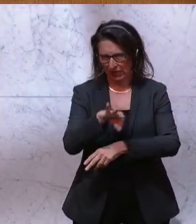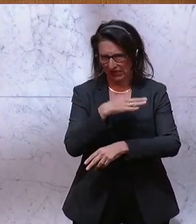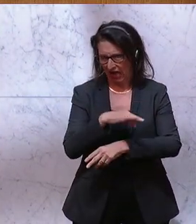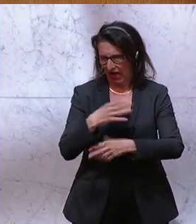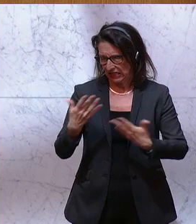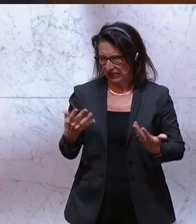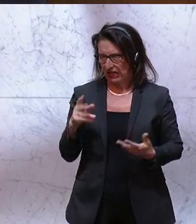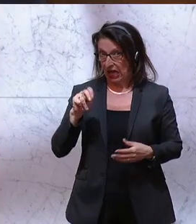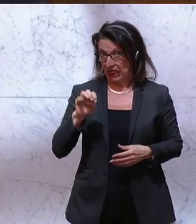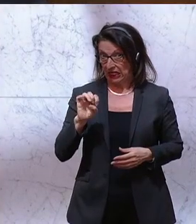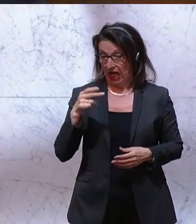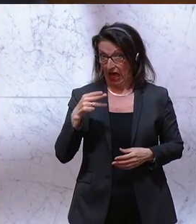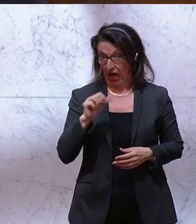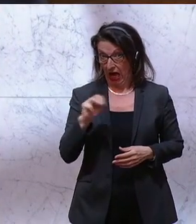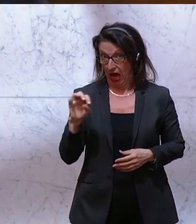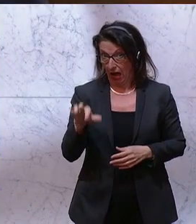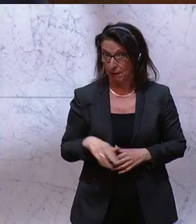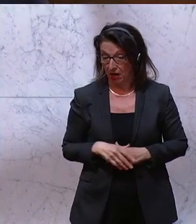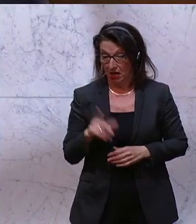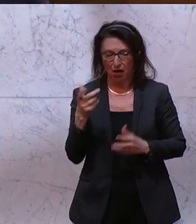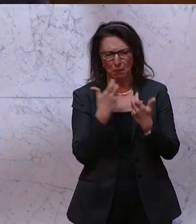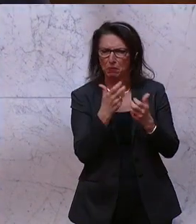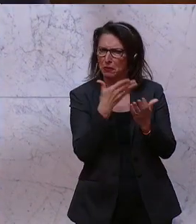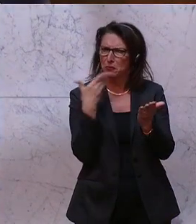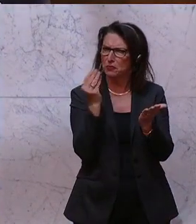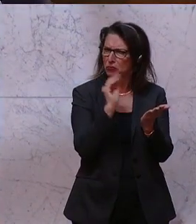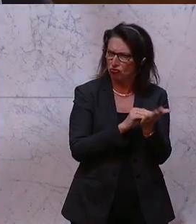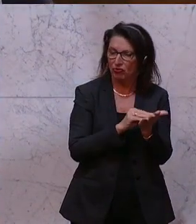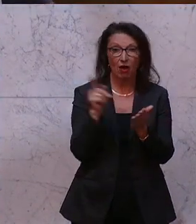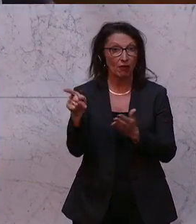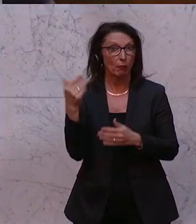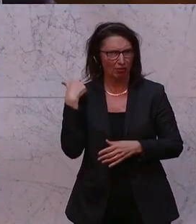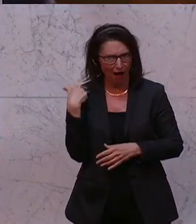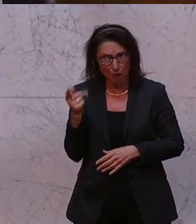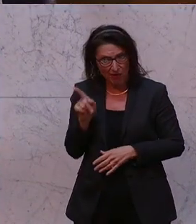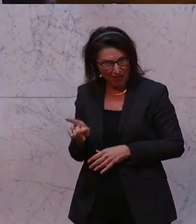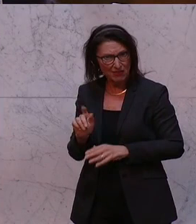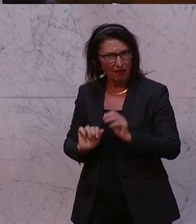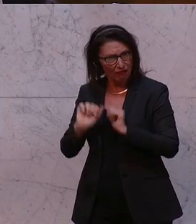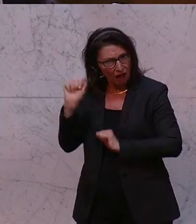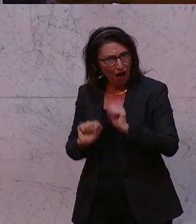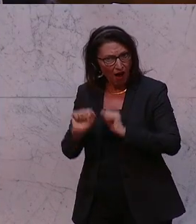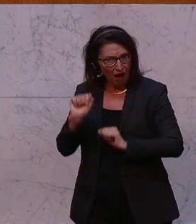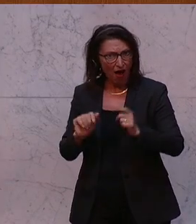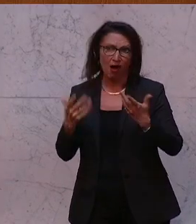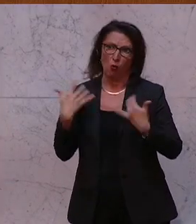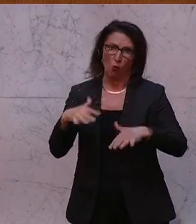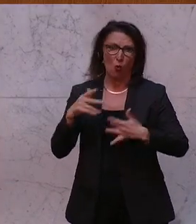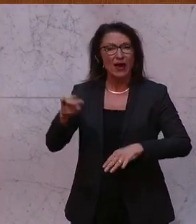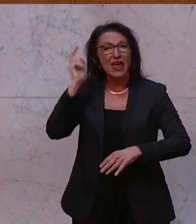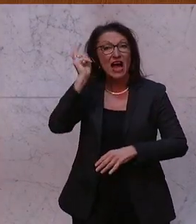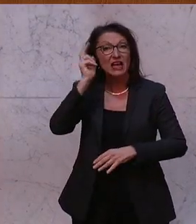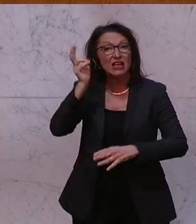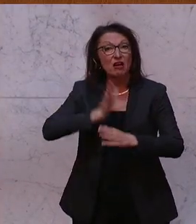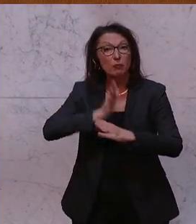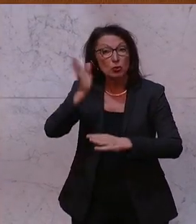Schlagzeilen gemacht hat im Bericht, findet er sich nicht wieder, was ich gut verstehen kann. Er fuhr nicht nur nach Kiew, sondern fuhr auch